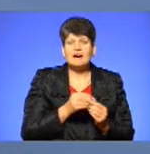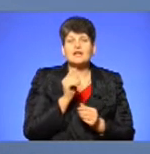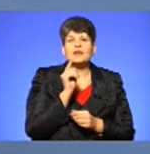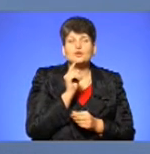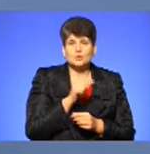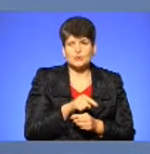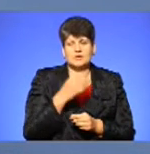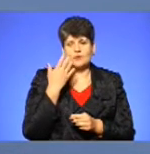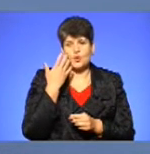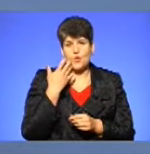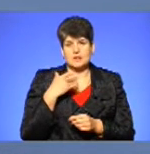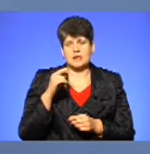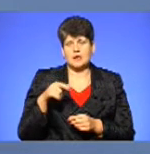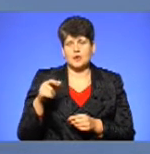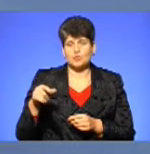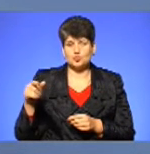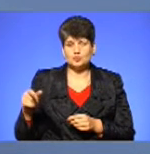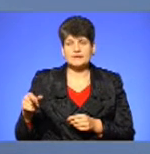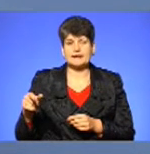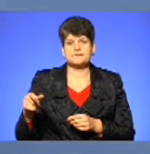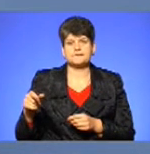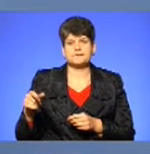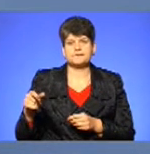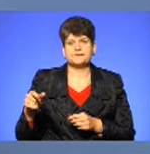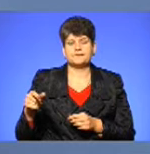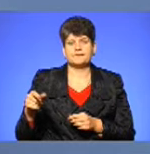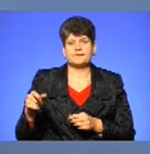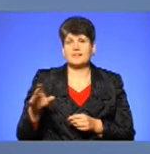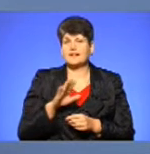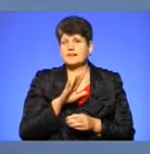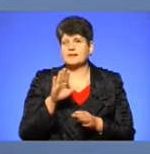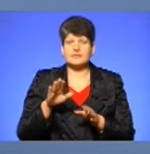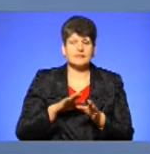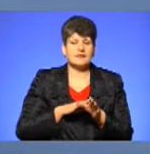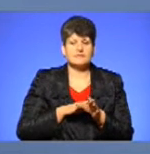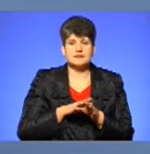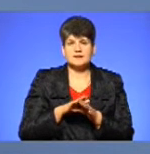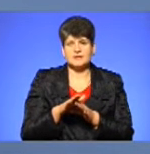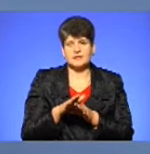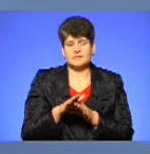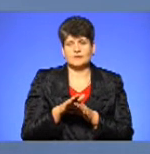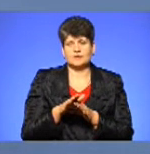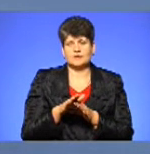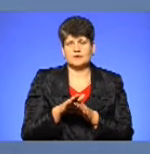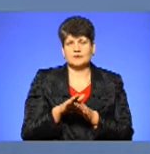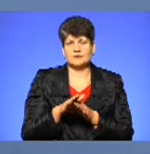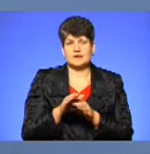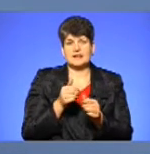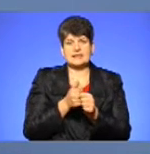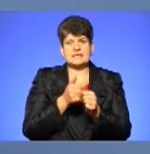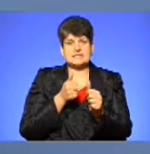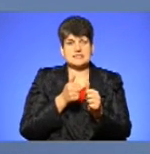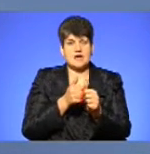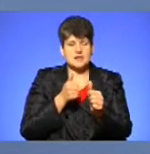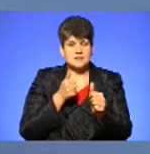люди не дотримуються десь дистанції, десь погодніх умов,